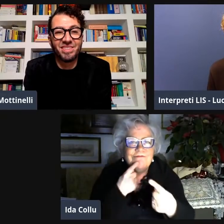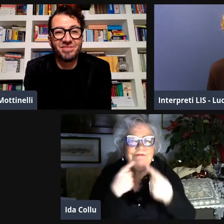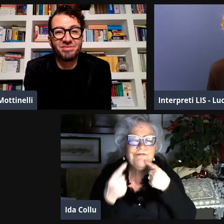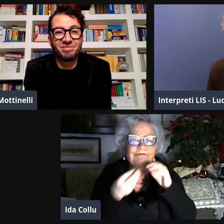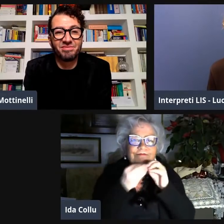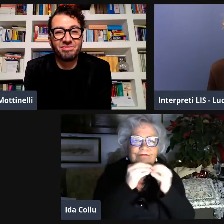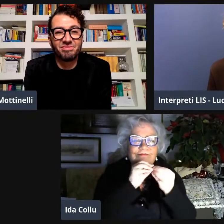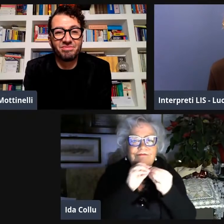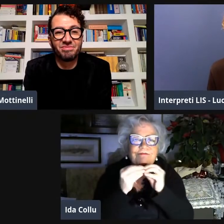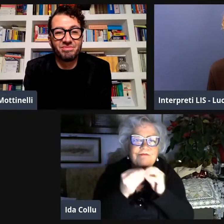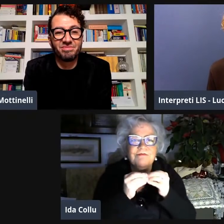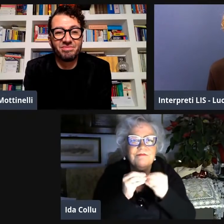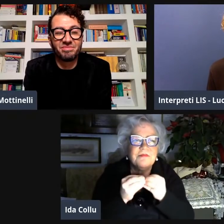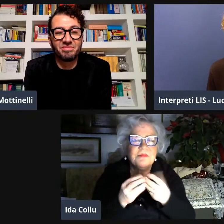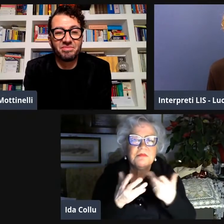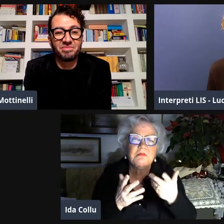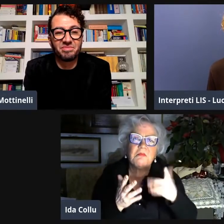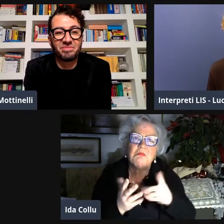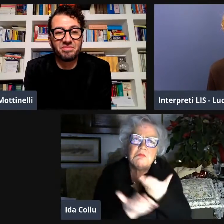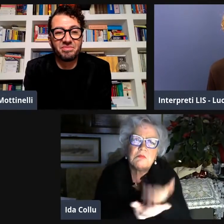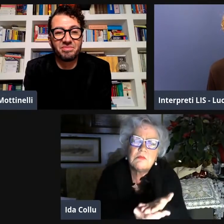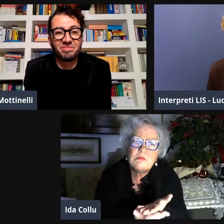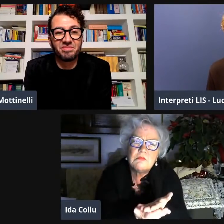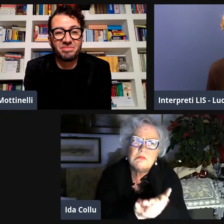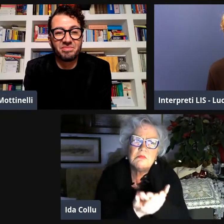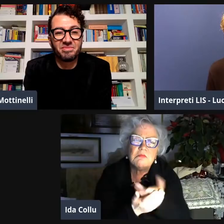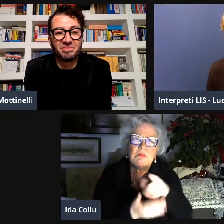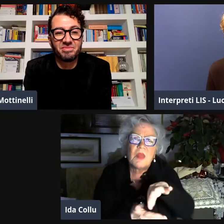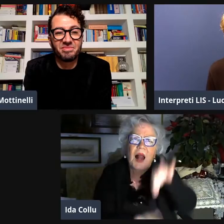e ho cominciato a discuterne